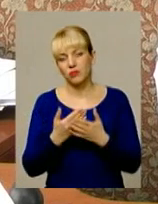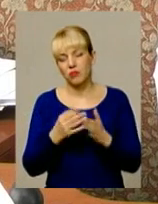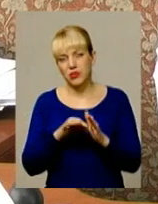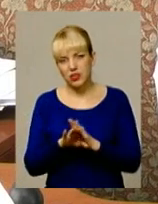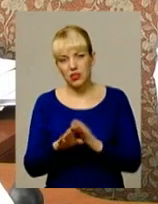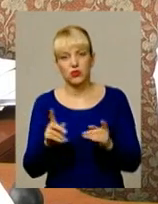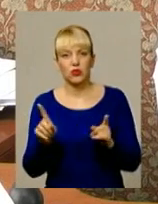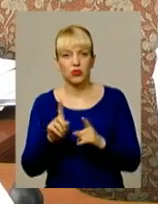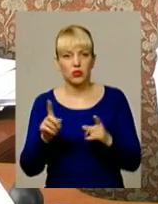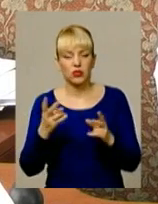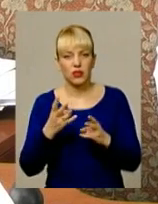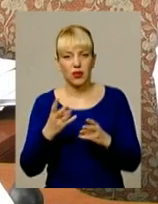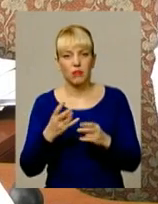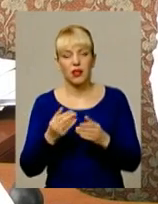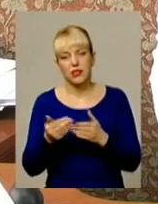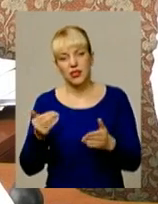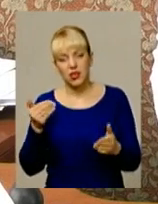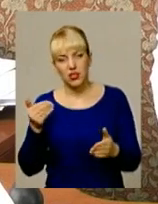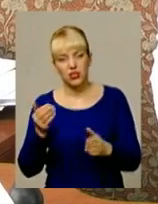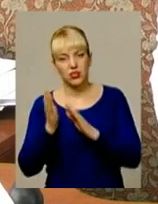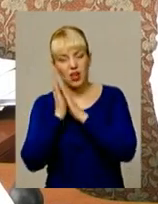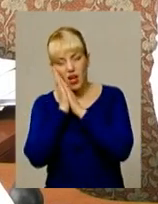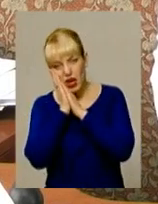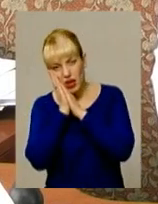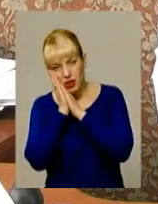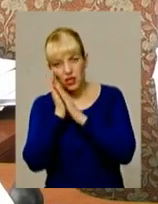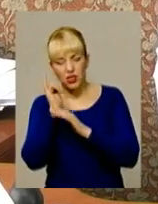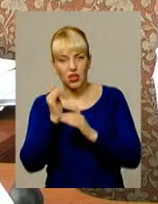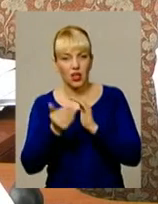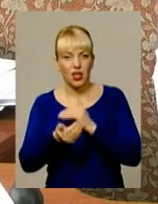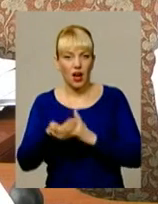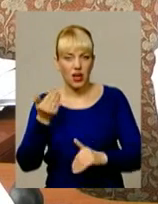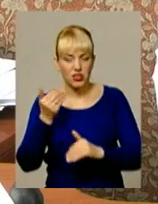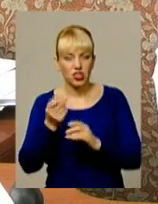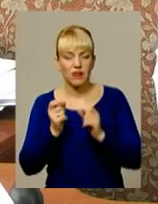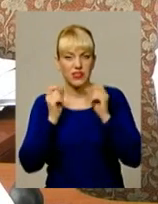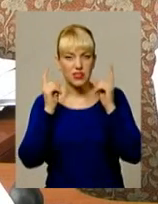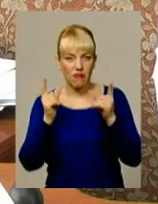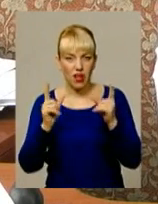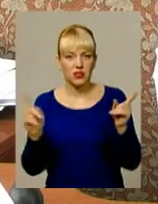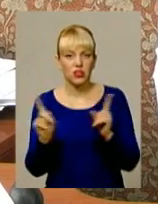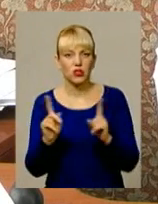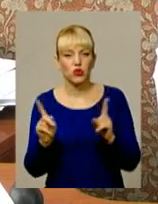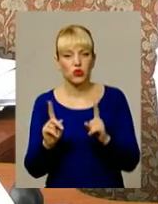переведення годинників починати раніше лягати і раніше вставати, для того, щоб це